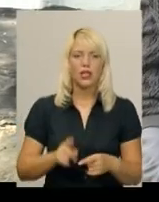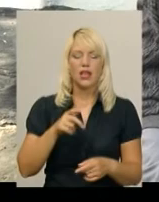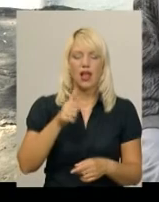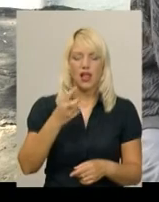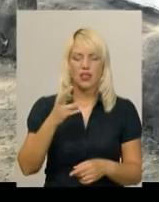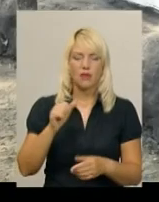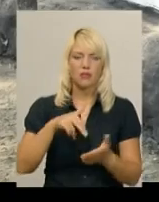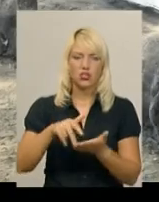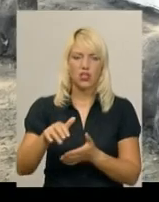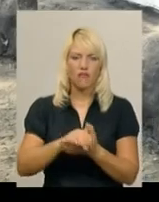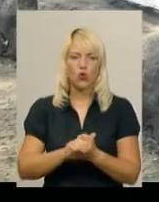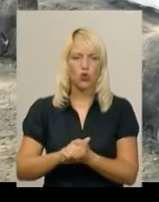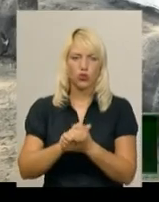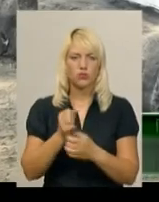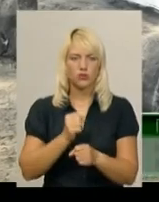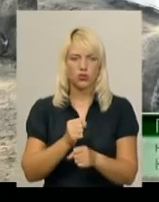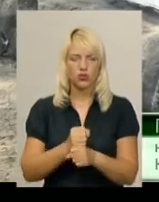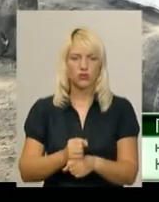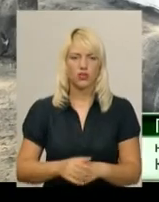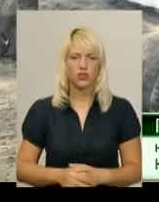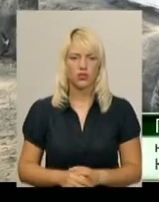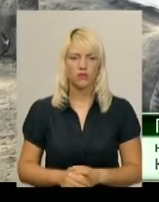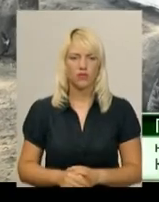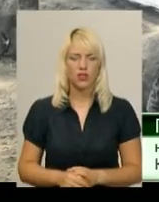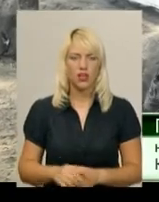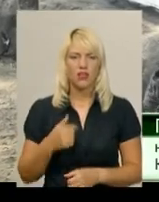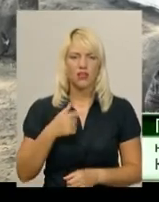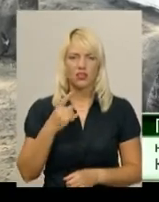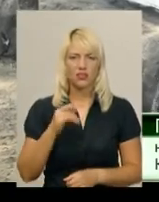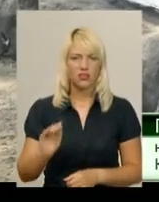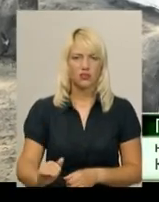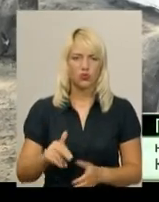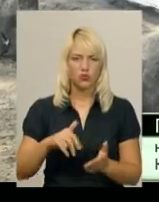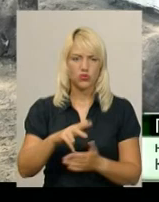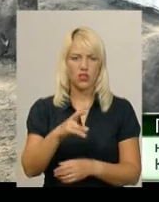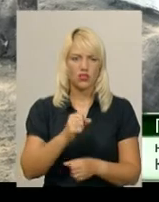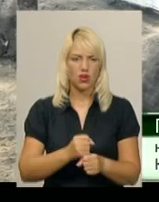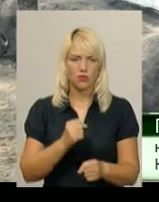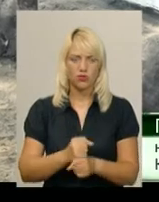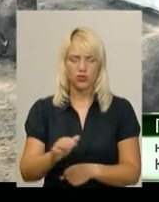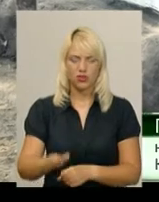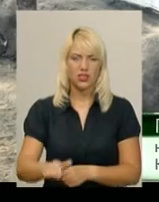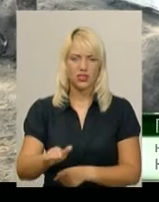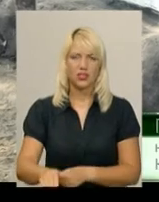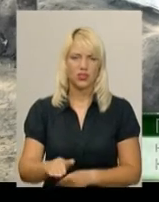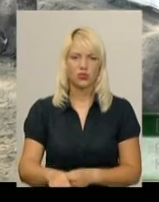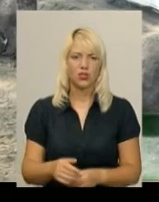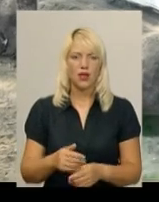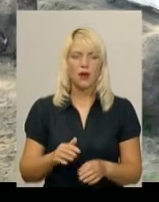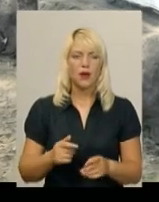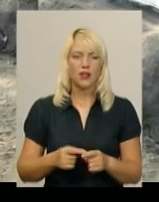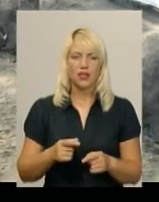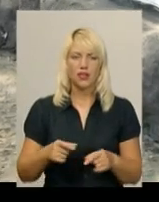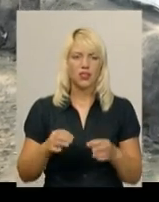працювати. Я зовсім малою пішла на роботу. Малою. Нікого